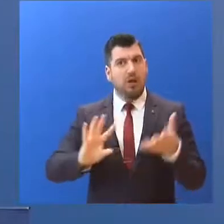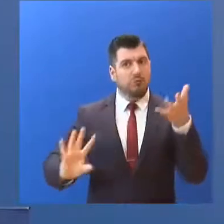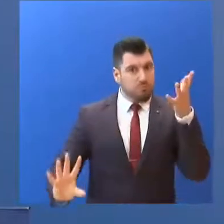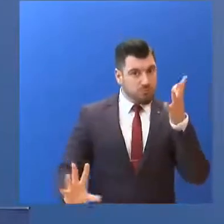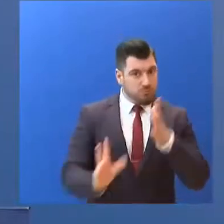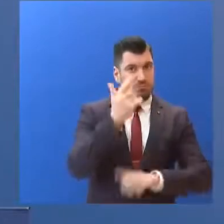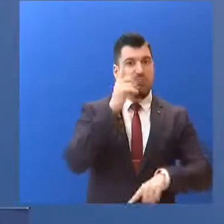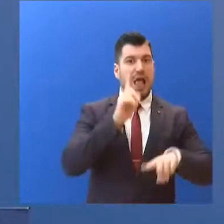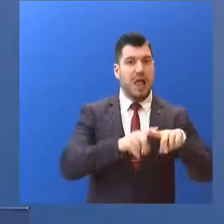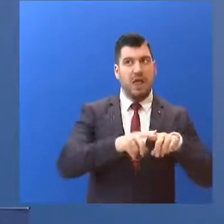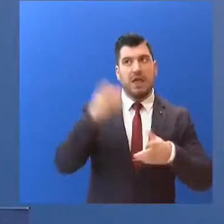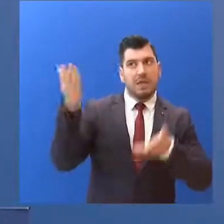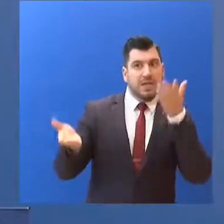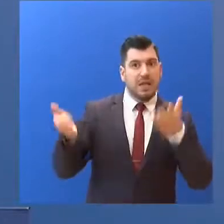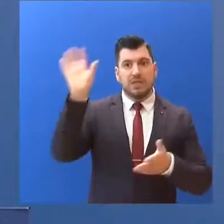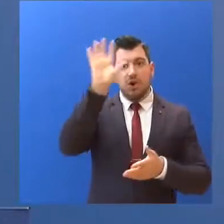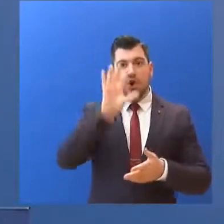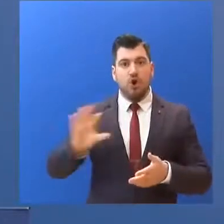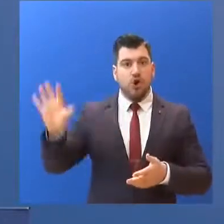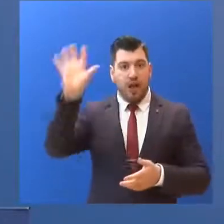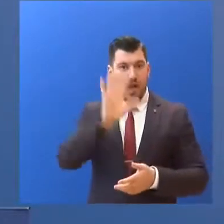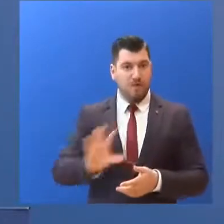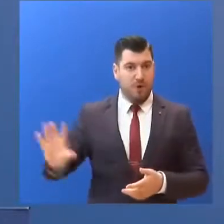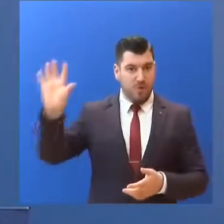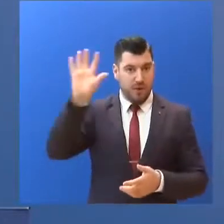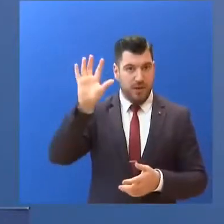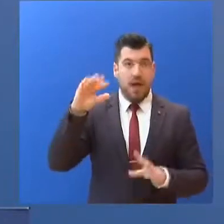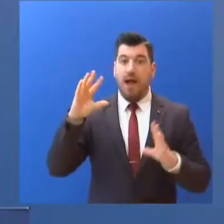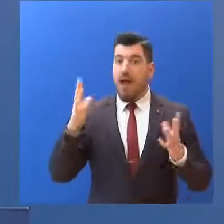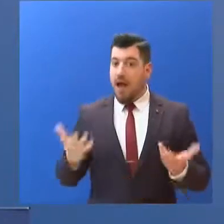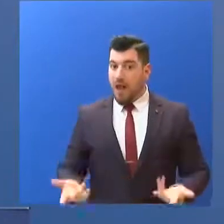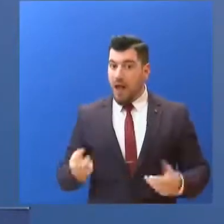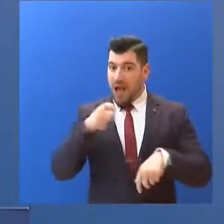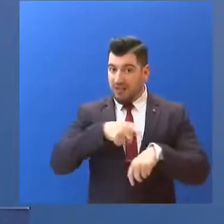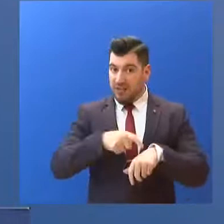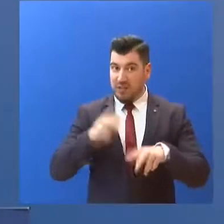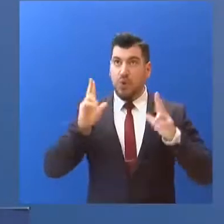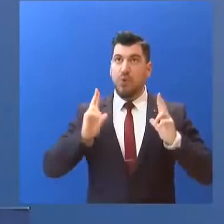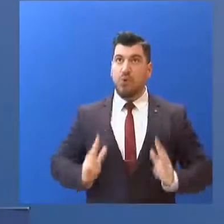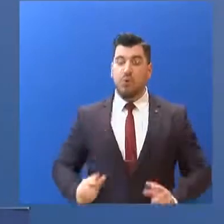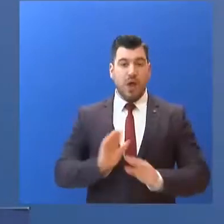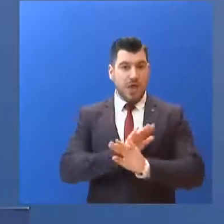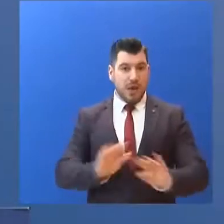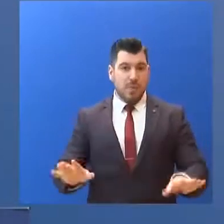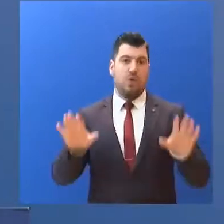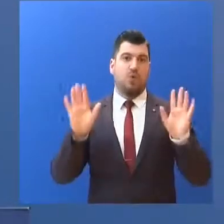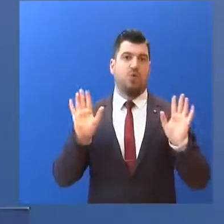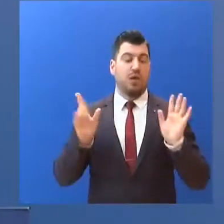σχέση με πολλές άλλες ευρωπαϊκές χώρες. Αλλά δεν επιτρέπεται κανένας ευσυχασμός.